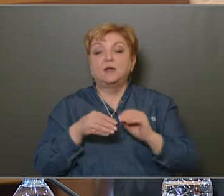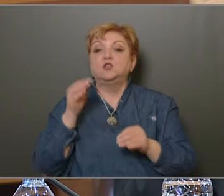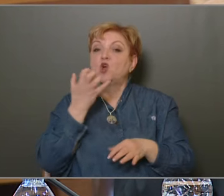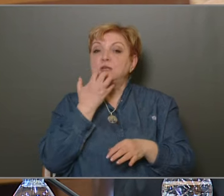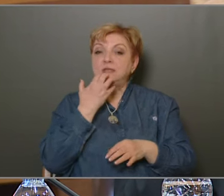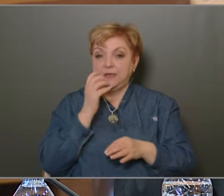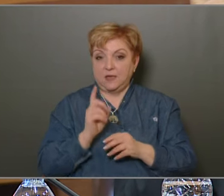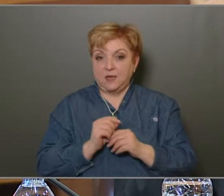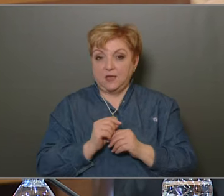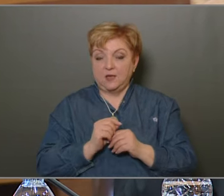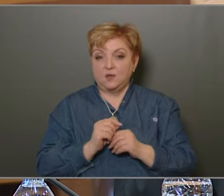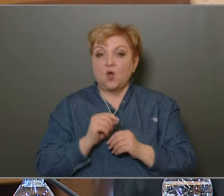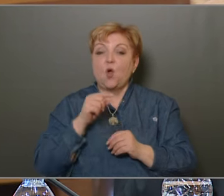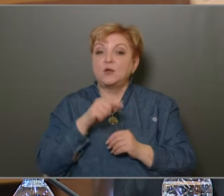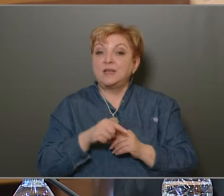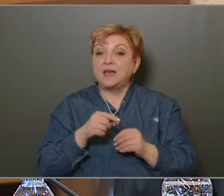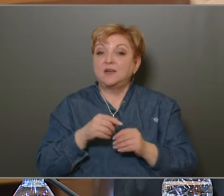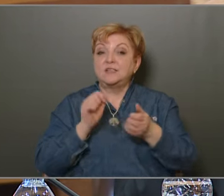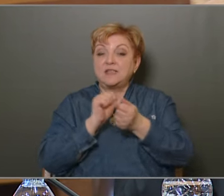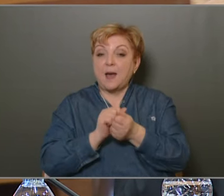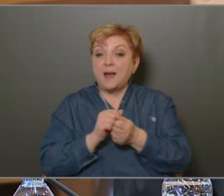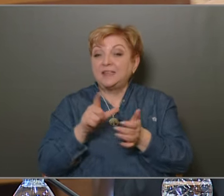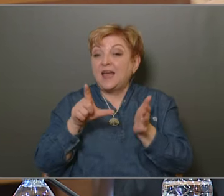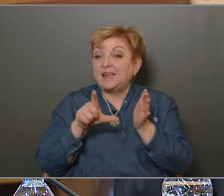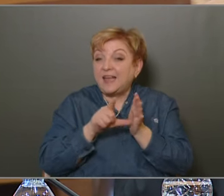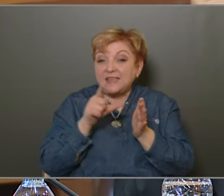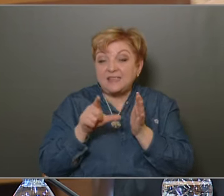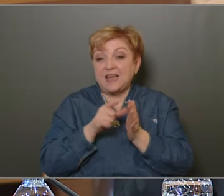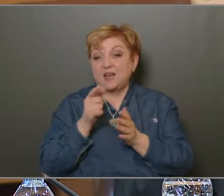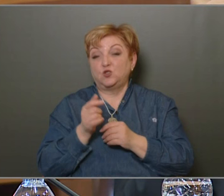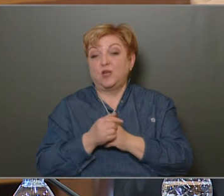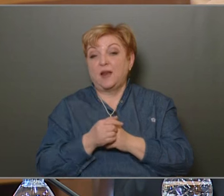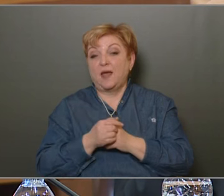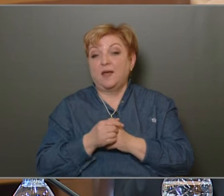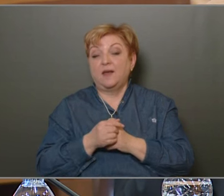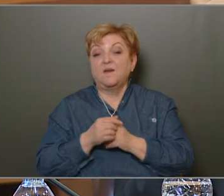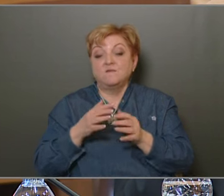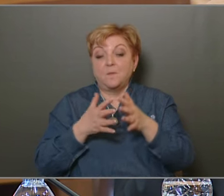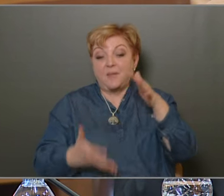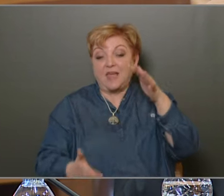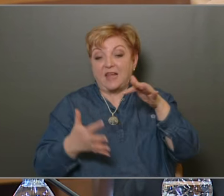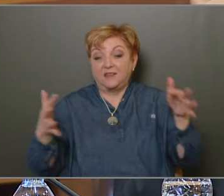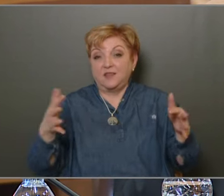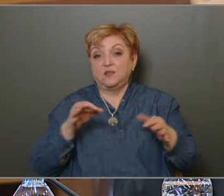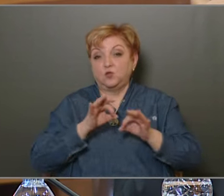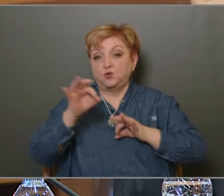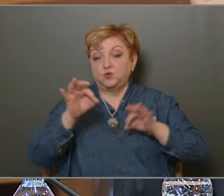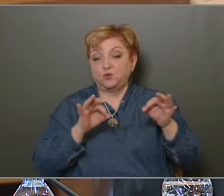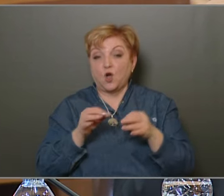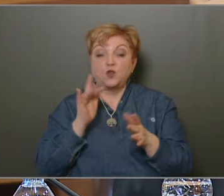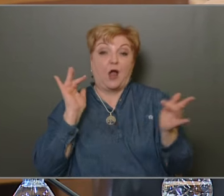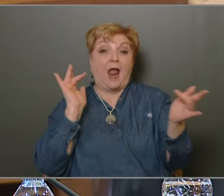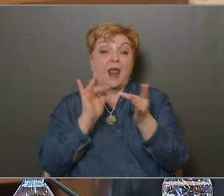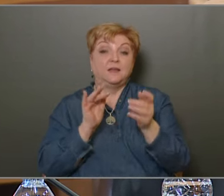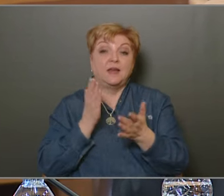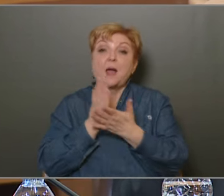Nagy az igény arra, hogy ezek számát akár kétszeresére és esetleg a méretét is növeljük, annak